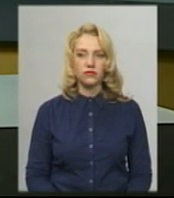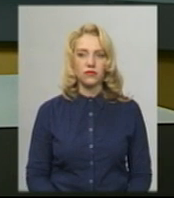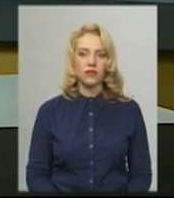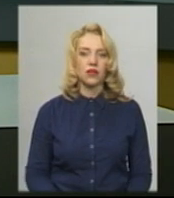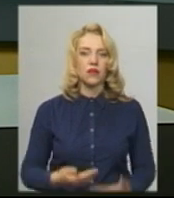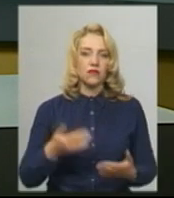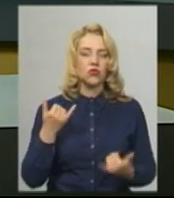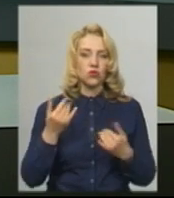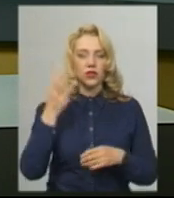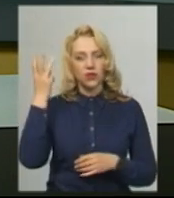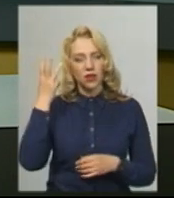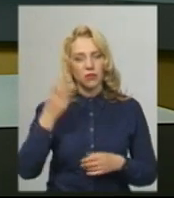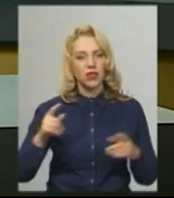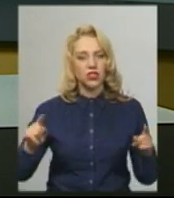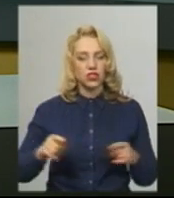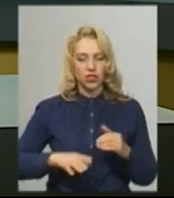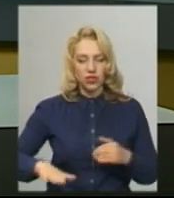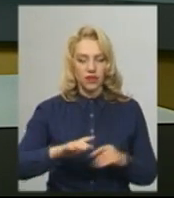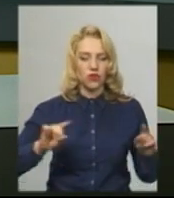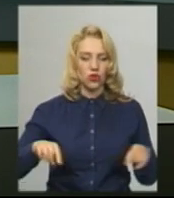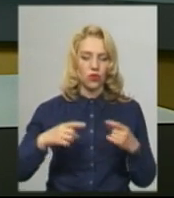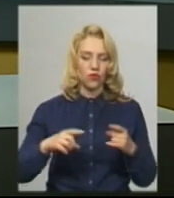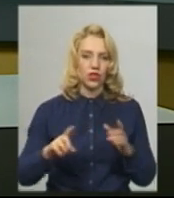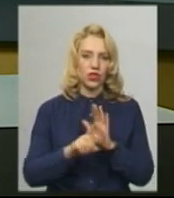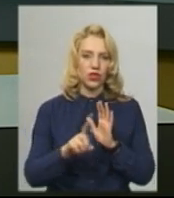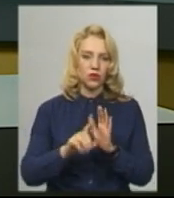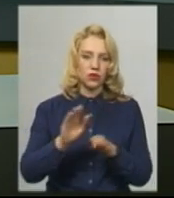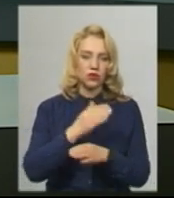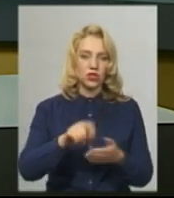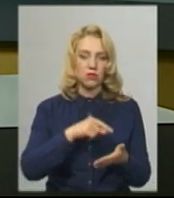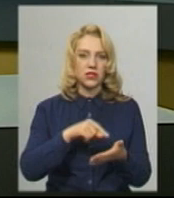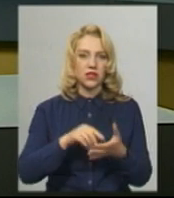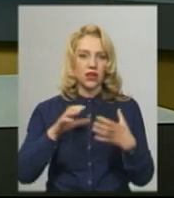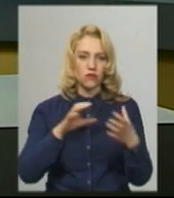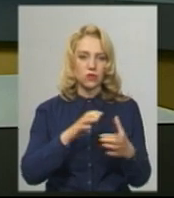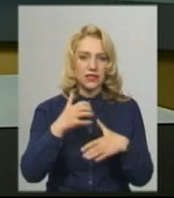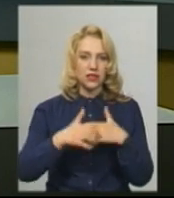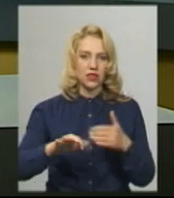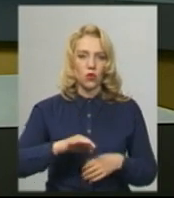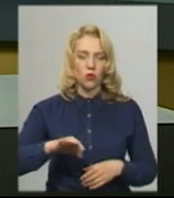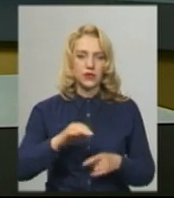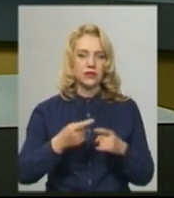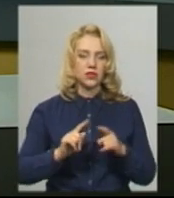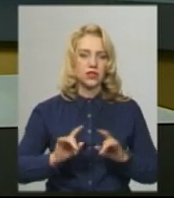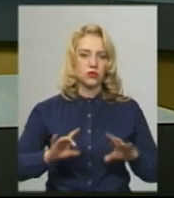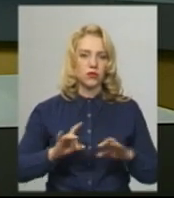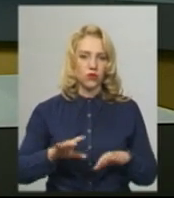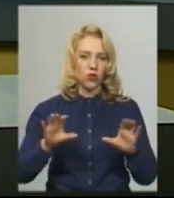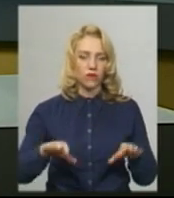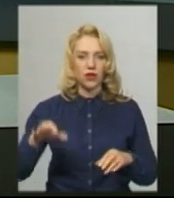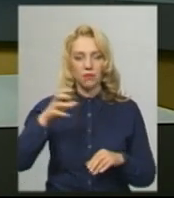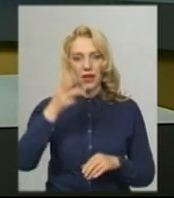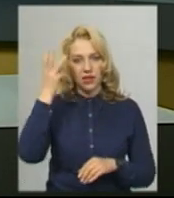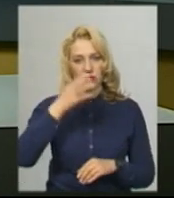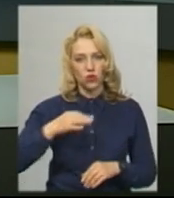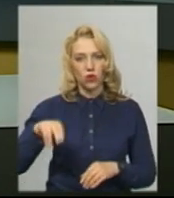Відсьогодні на Хмельниччині відновили рух міжміських автобусів в середині області. Про це Суспільному сказав голова Хмельницької ОДА